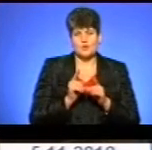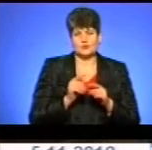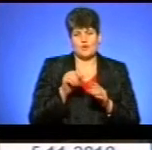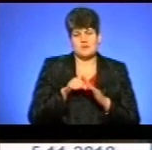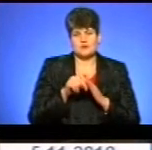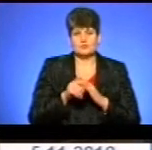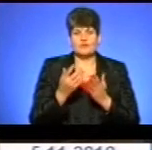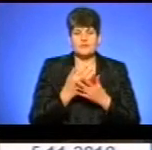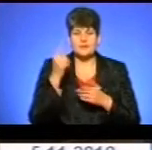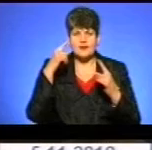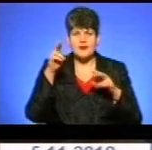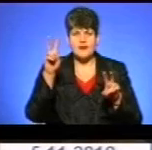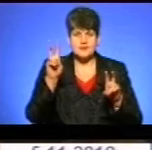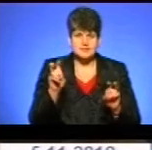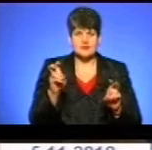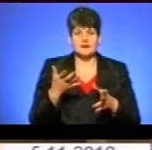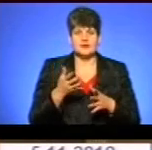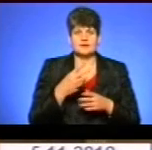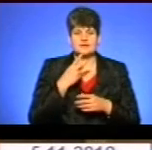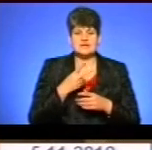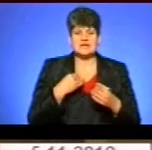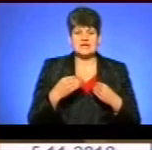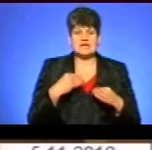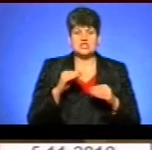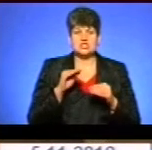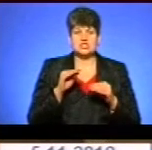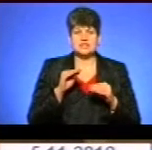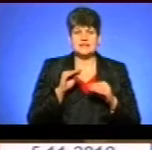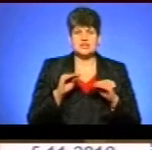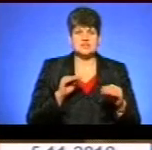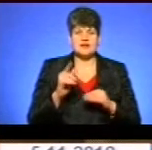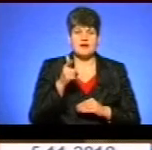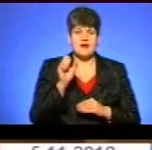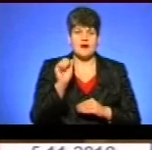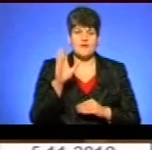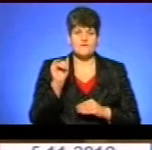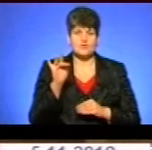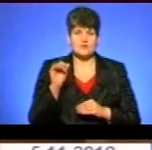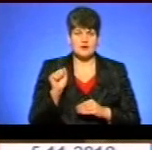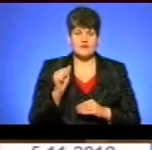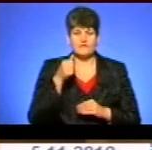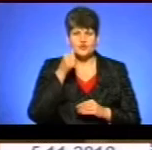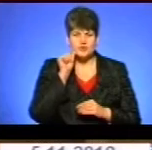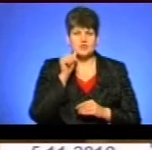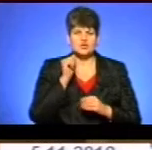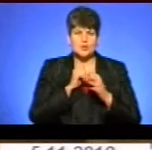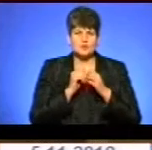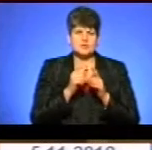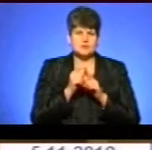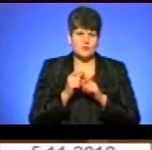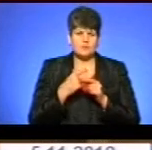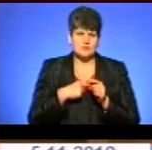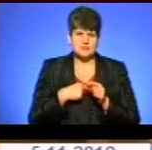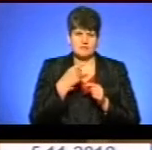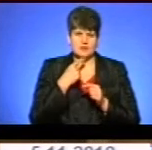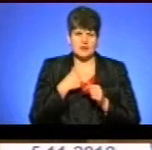«Каска». Її оцінює режисер Віталій Гавура. Вчора таке-то було. І через кожне слово ви про себе ніби